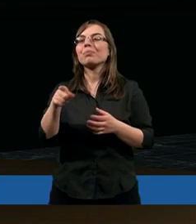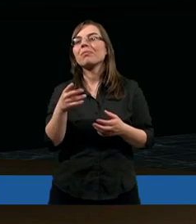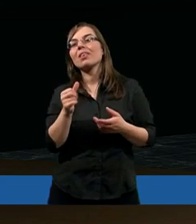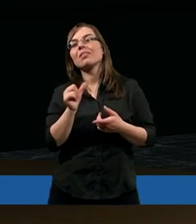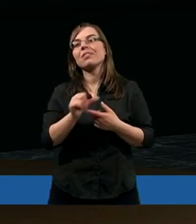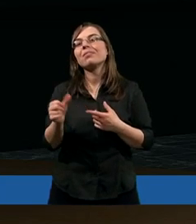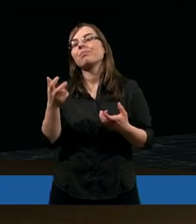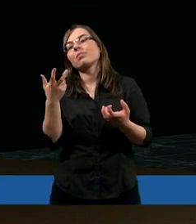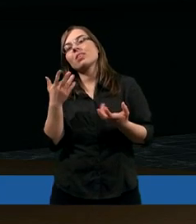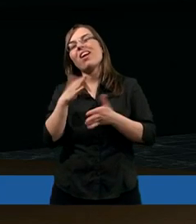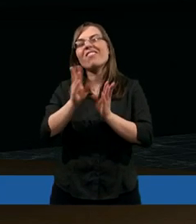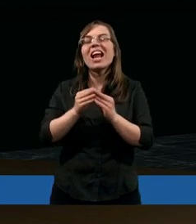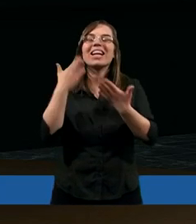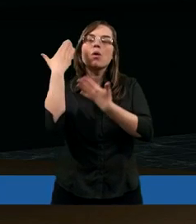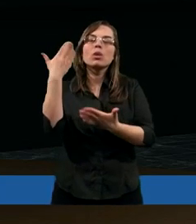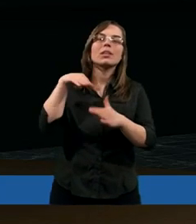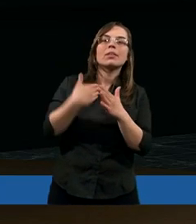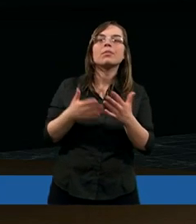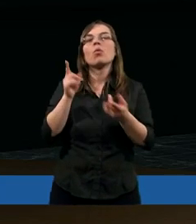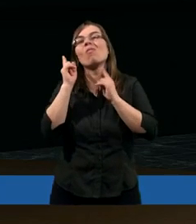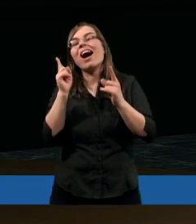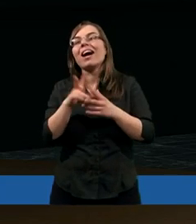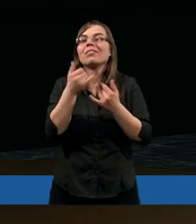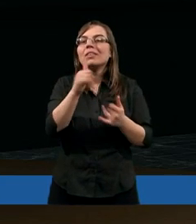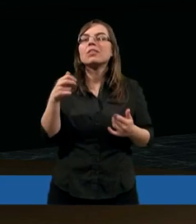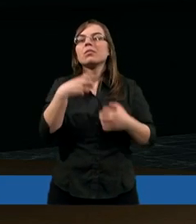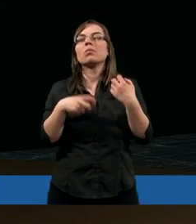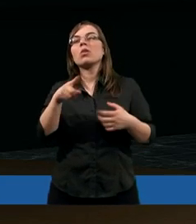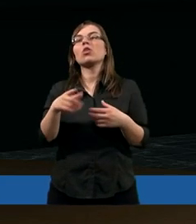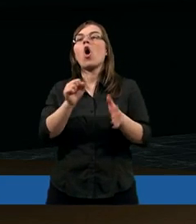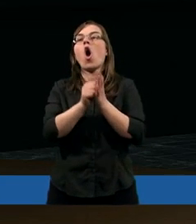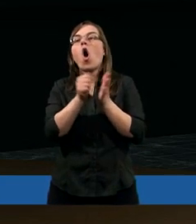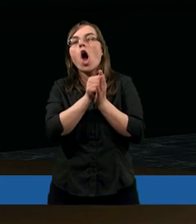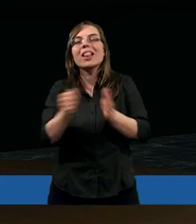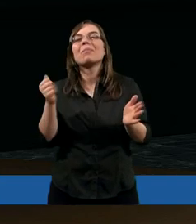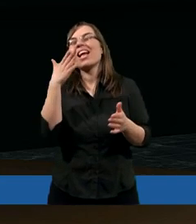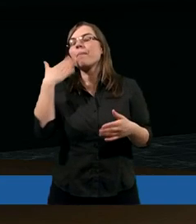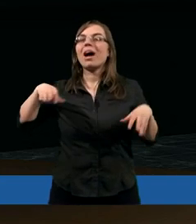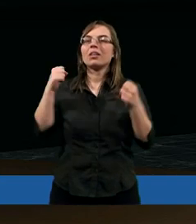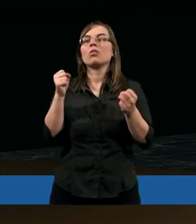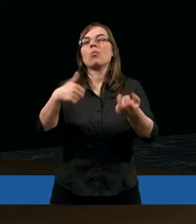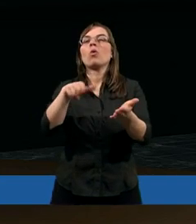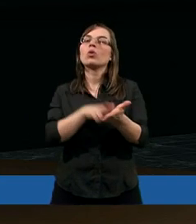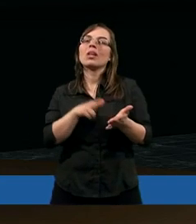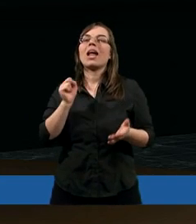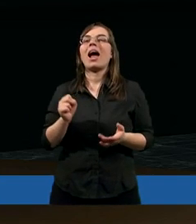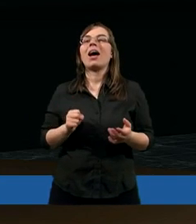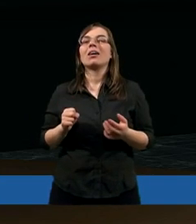wszelki autorytet, powagę i to się odbija bardzo mocno na